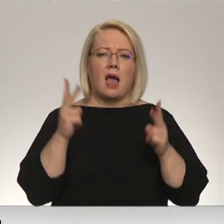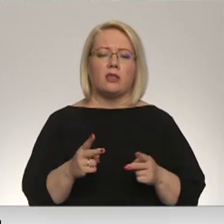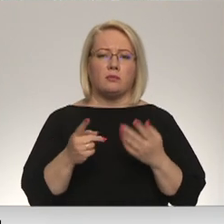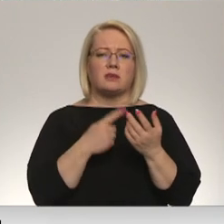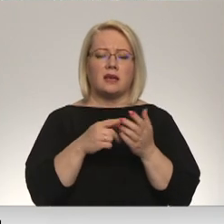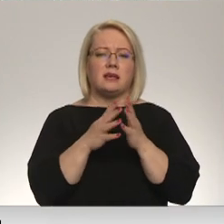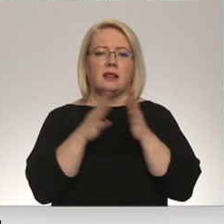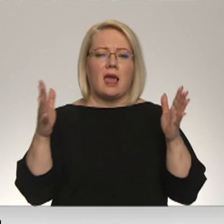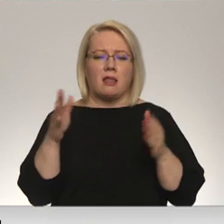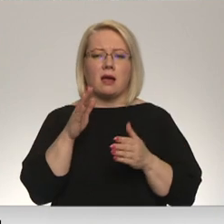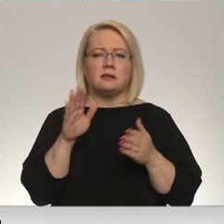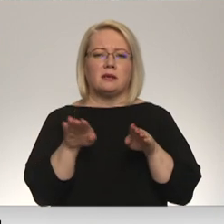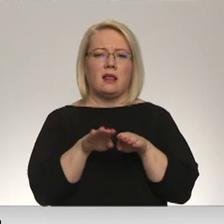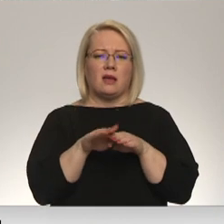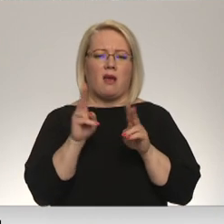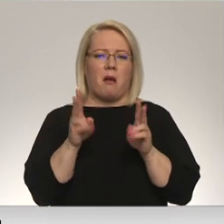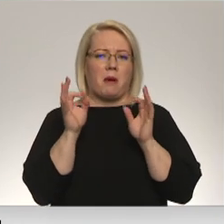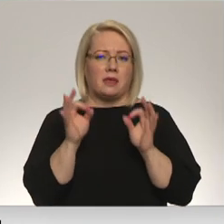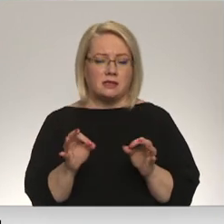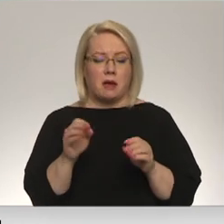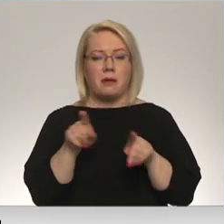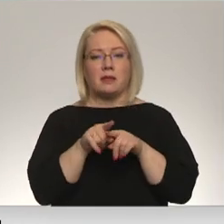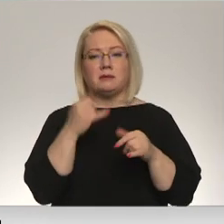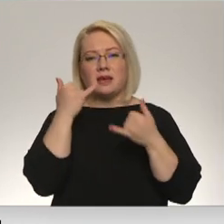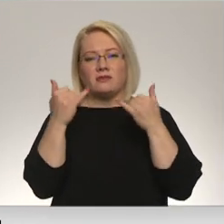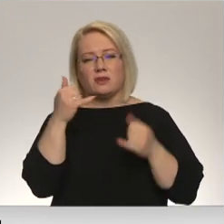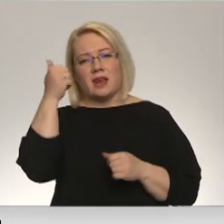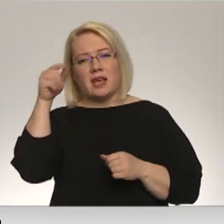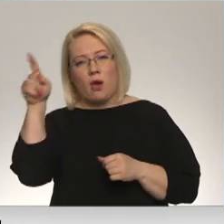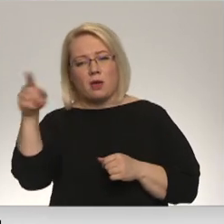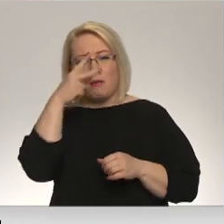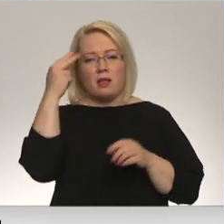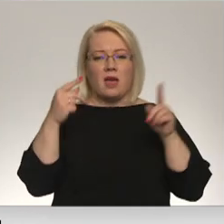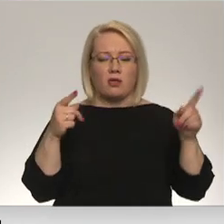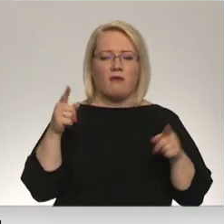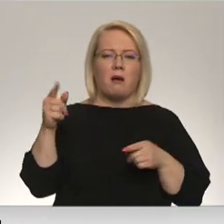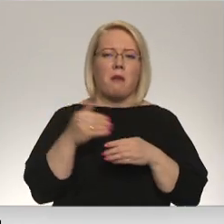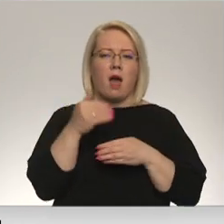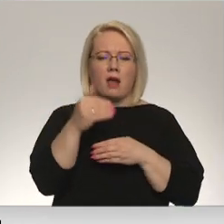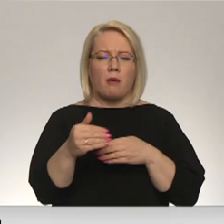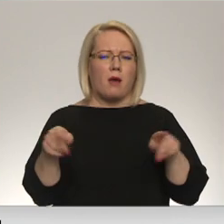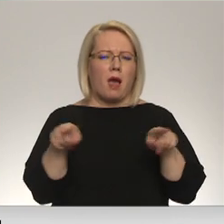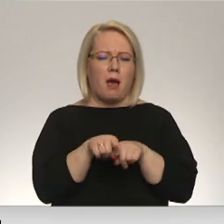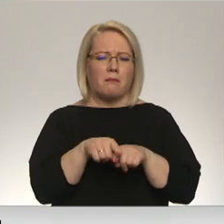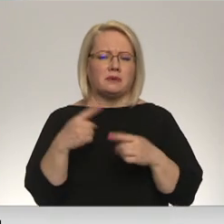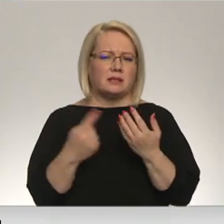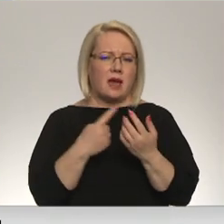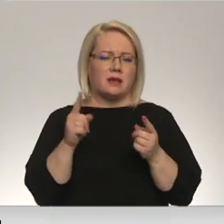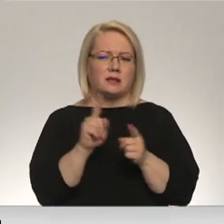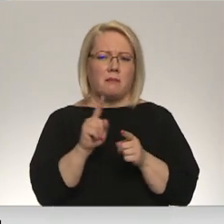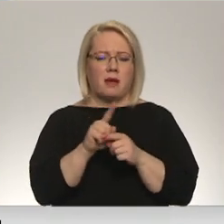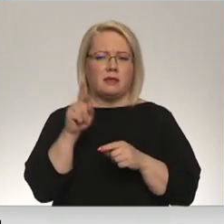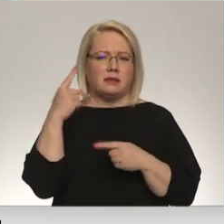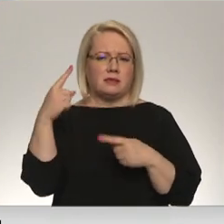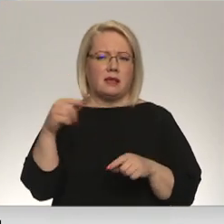Sazinoties ar kolēģiem Lietuva un Igaunijā, sācināts, ka līdzīgs šāda veida pārkāpuma skaits ir arī pārējās Baltijas valstīs. Zāndo